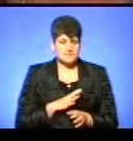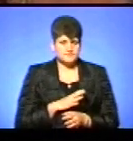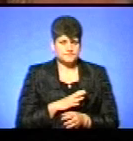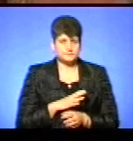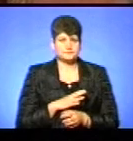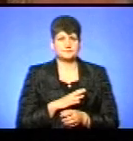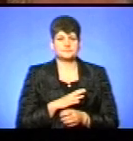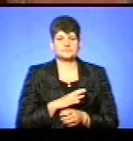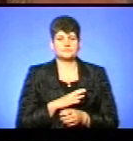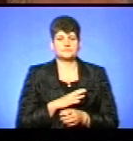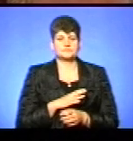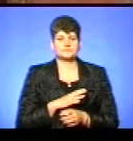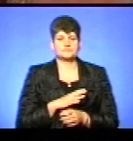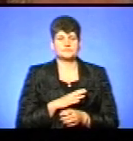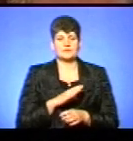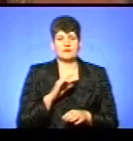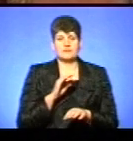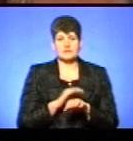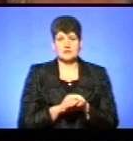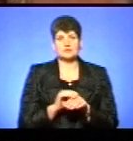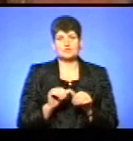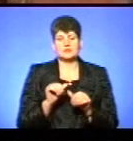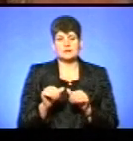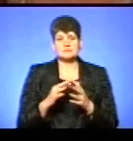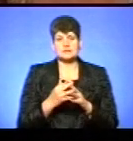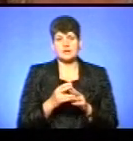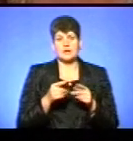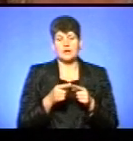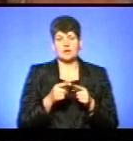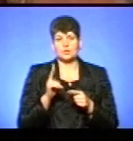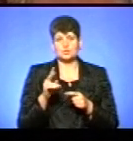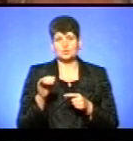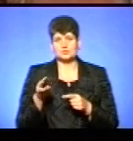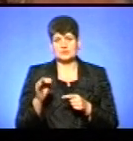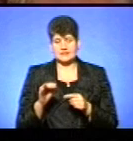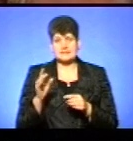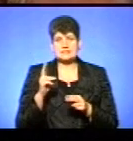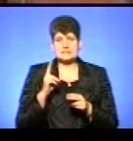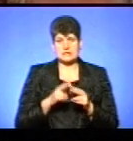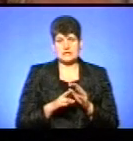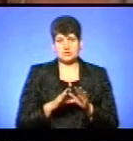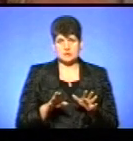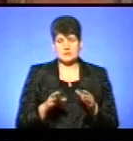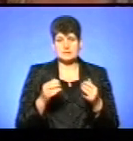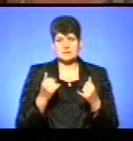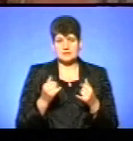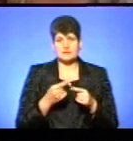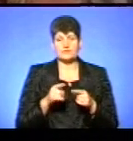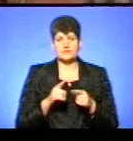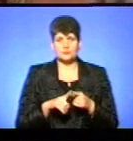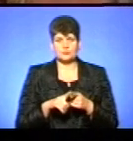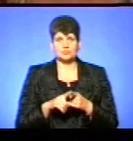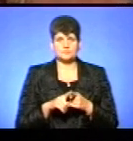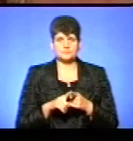фактично, крім села Кути, вони всюди, в основному, вже закінчились. Так, зараз, тільки ще в такому, в певному